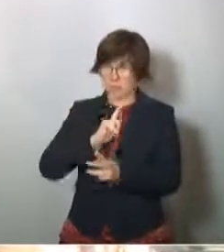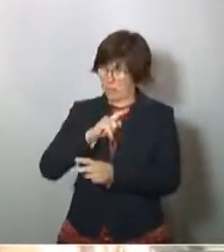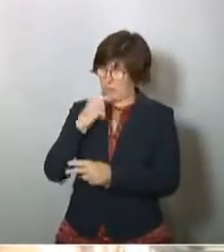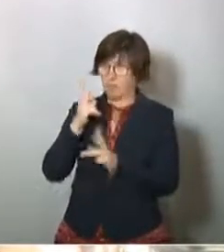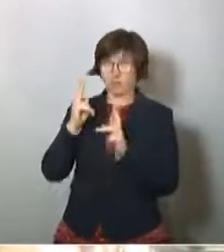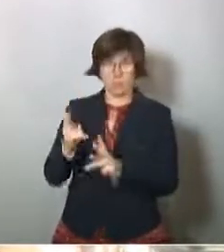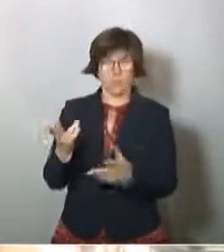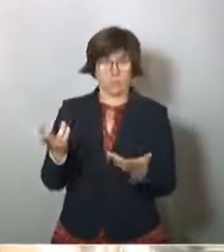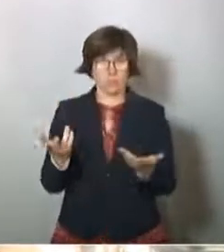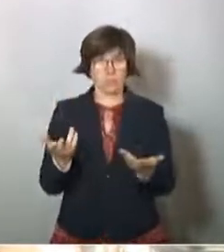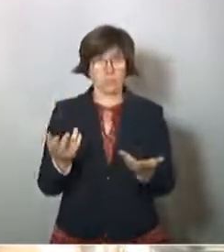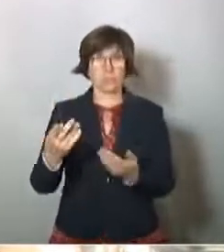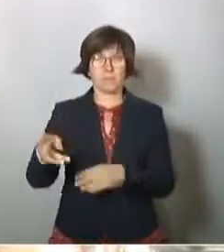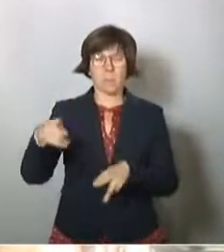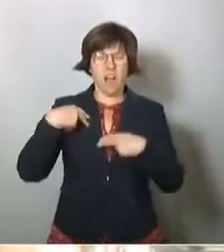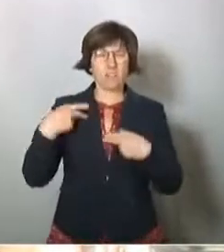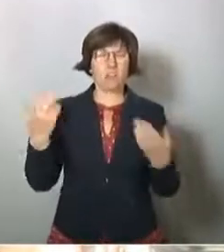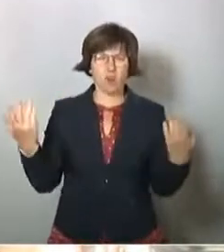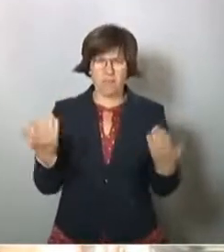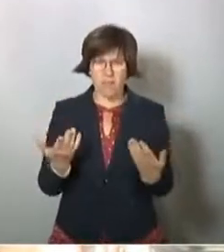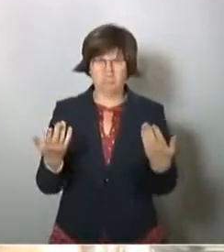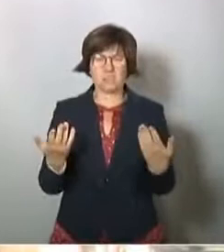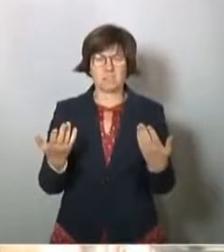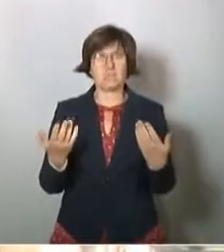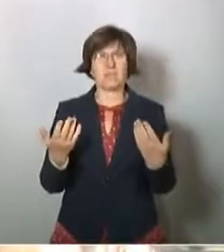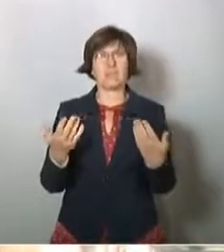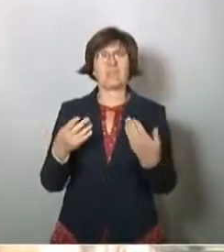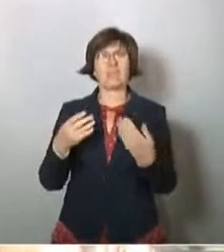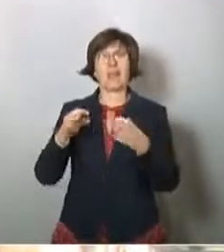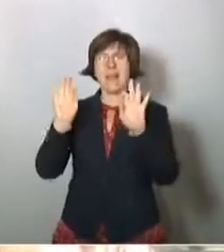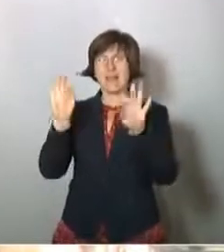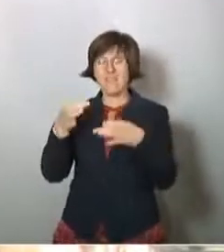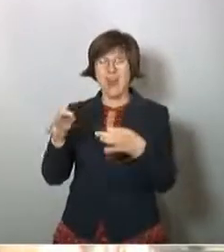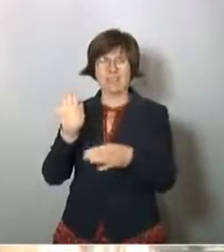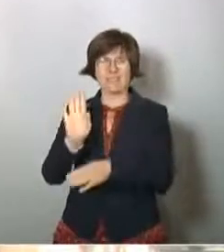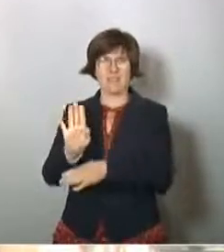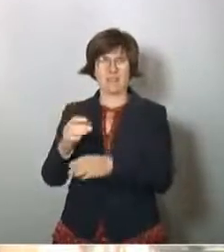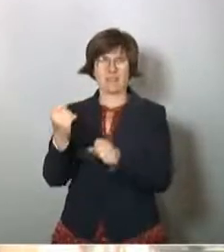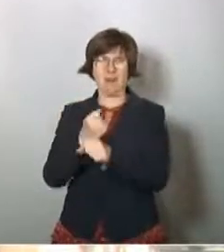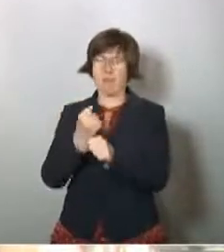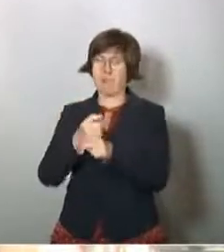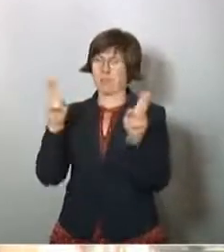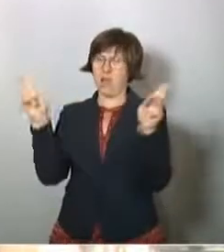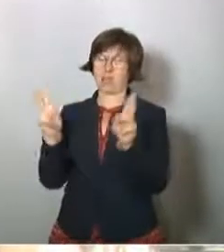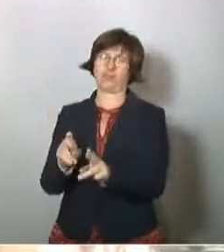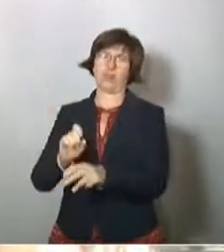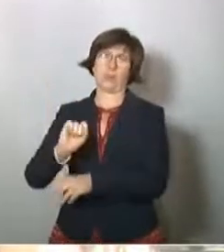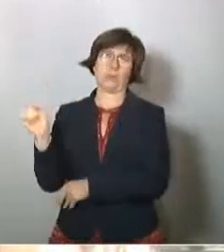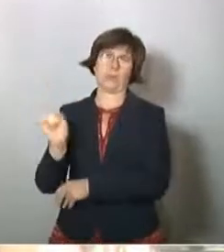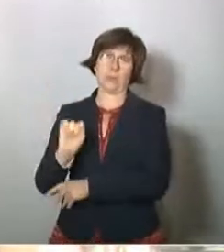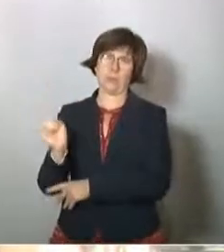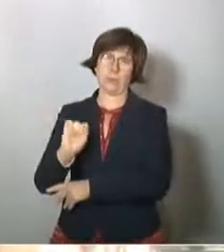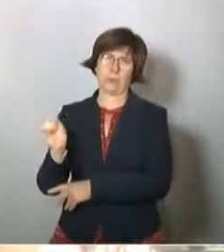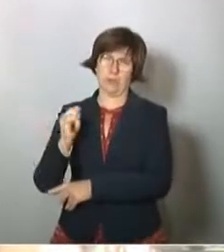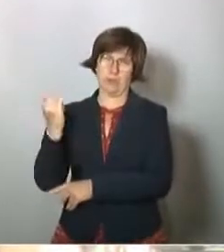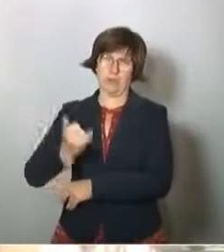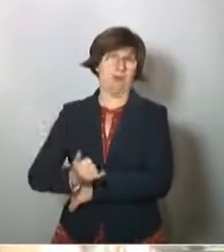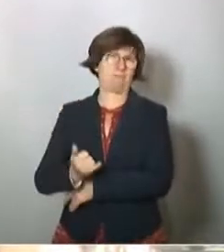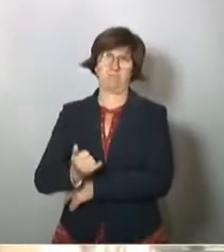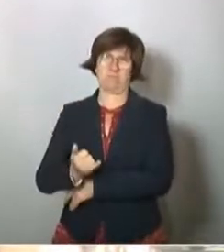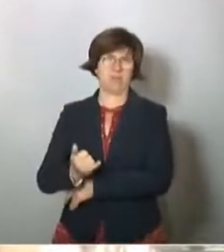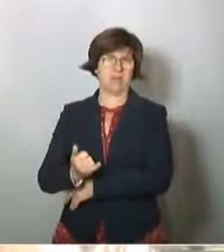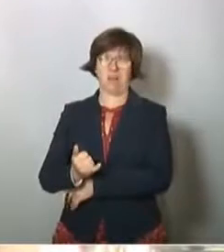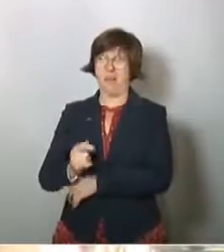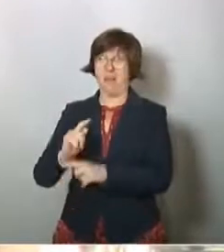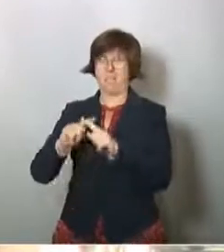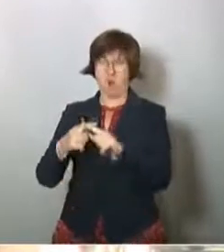gesagt habe, und hat gesagt, das schränkt die Qualität unserer Arbeit massiv ein. Weil natürlich